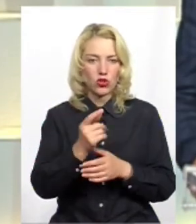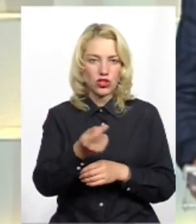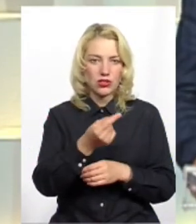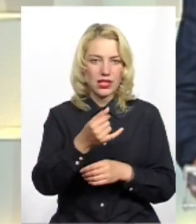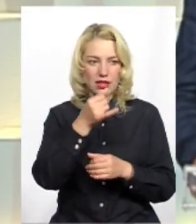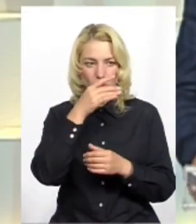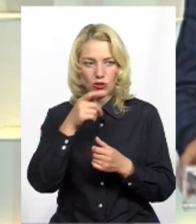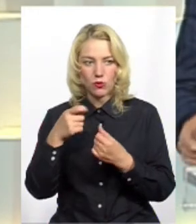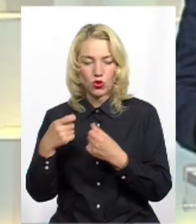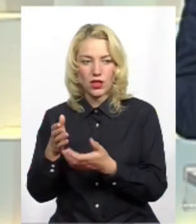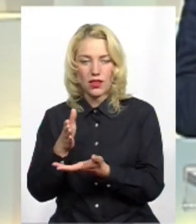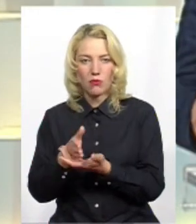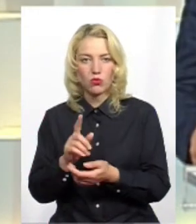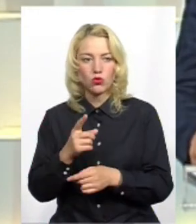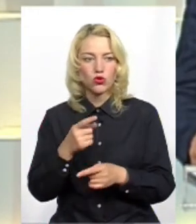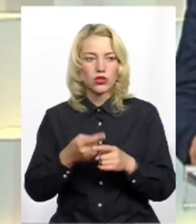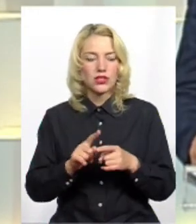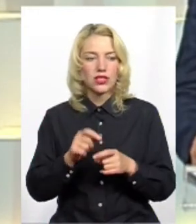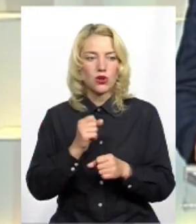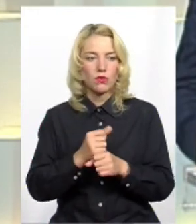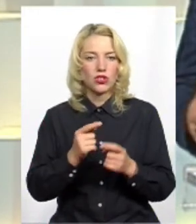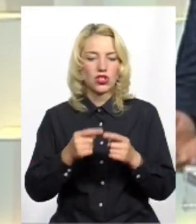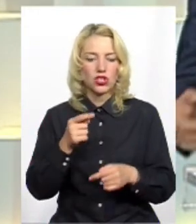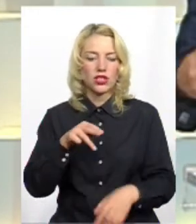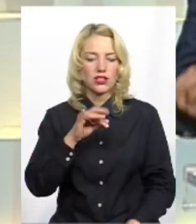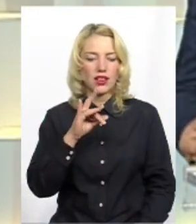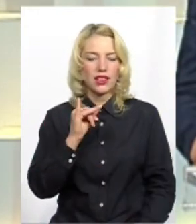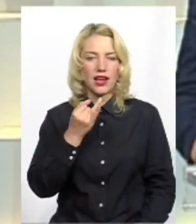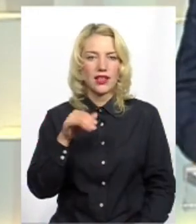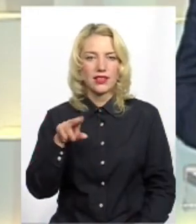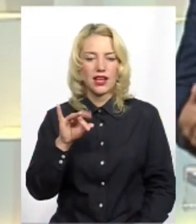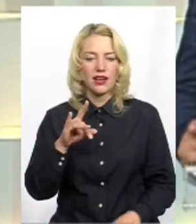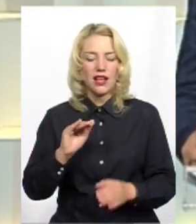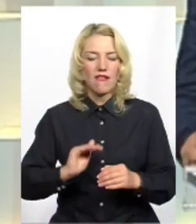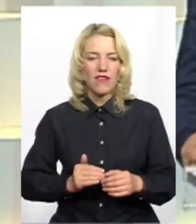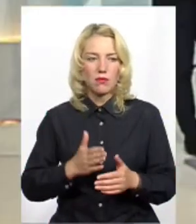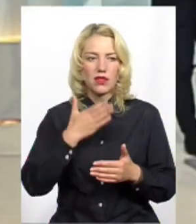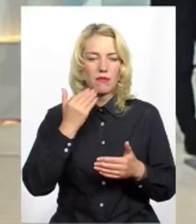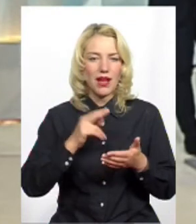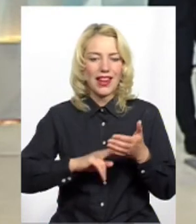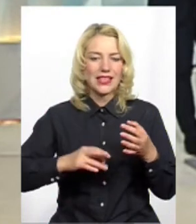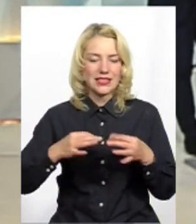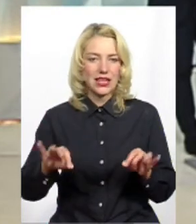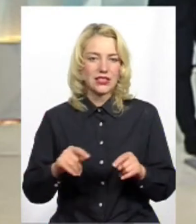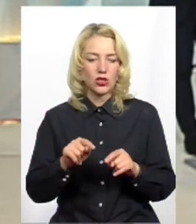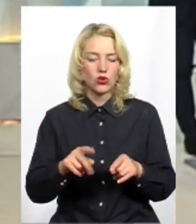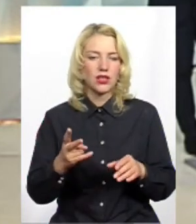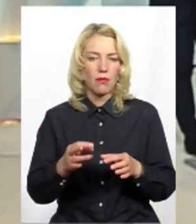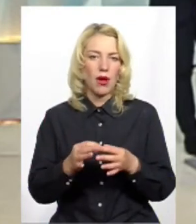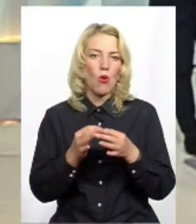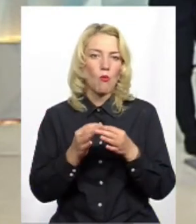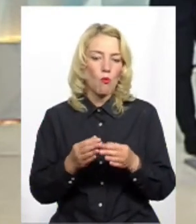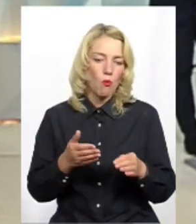продати його напряму, тому що робиться це через трейдера. Фермера не має ліцензії. Сюди потрібно пустити